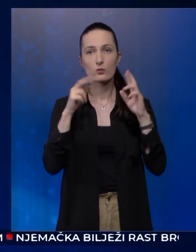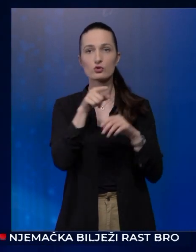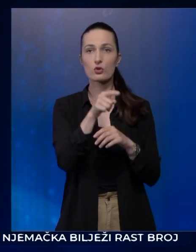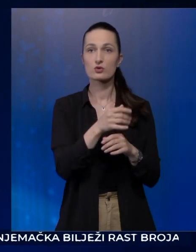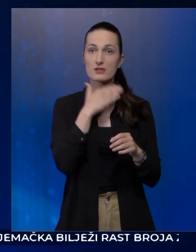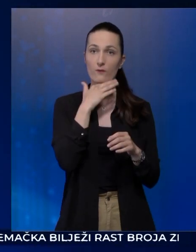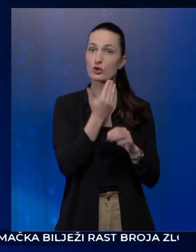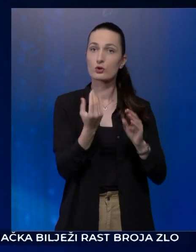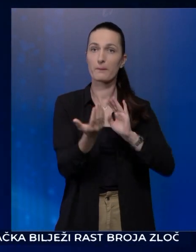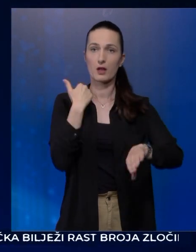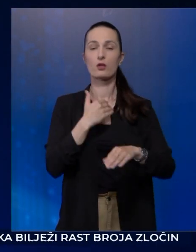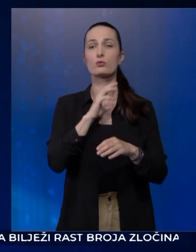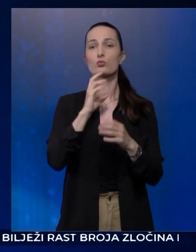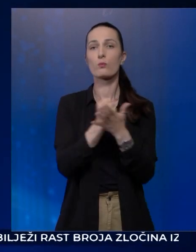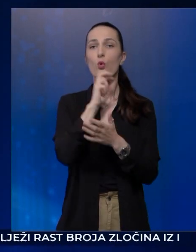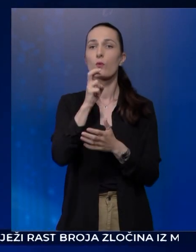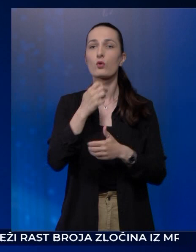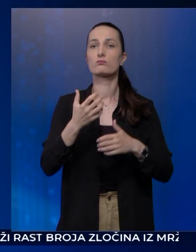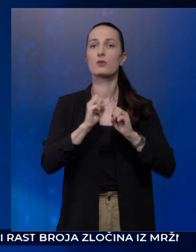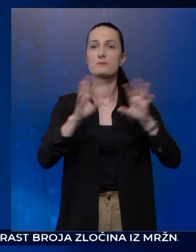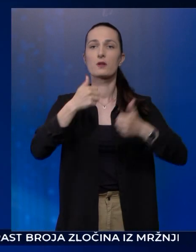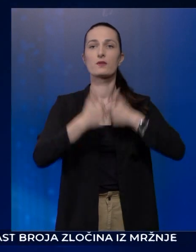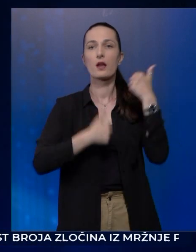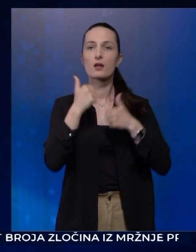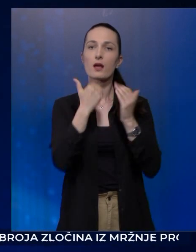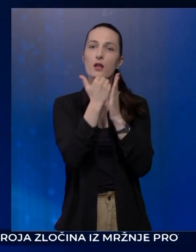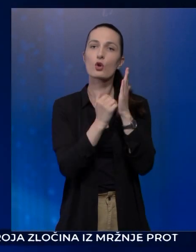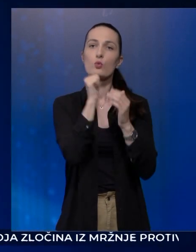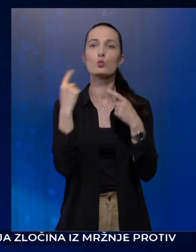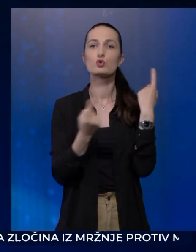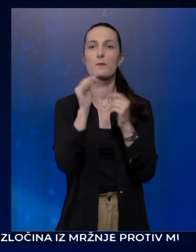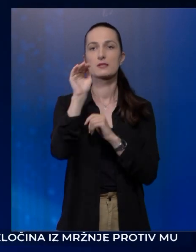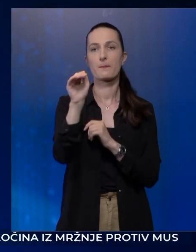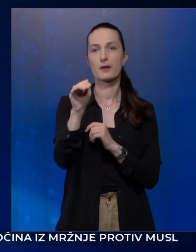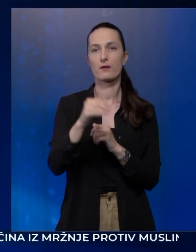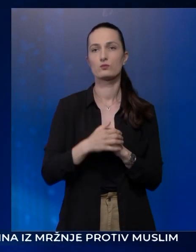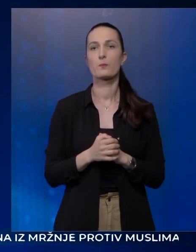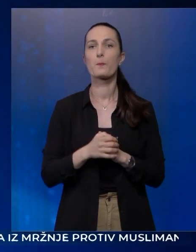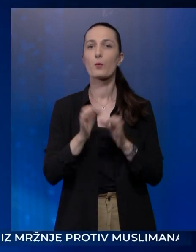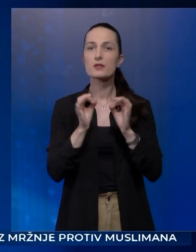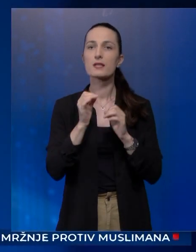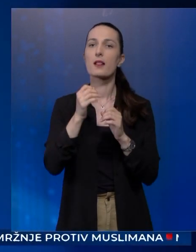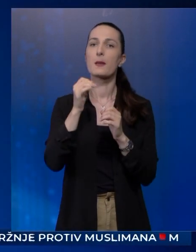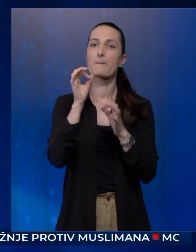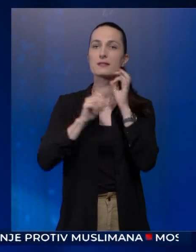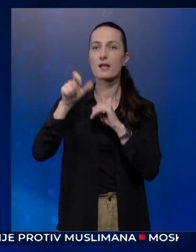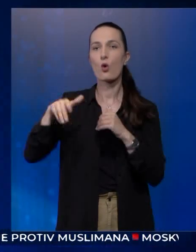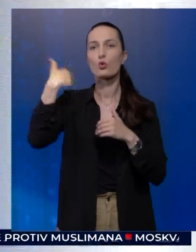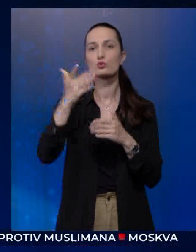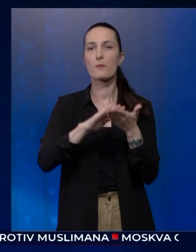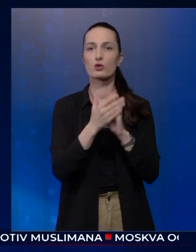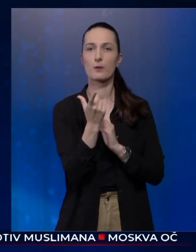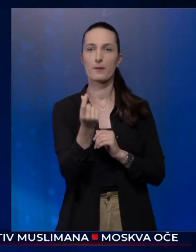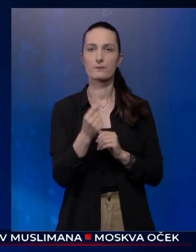dobiti odgovore o raspisivanju tendera, kriterijima i uslovima za prijevu potencijalnih pacijentica, odnosno bračnih parova.